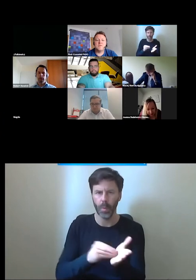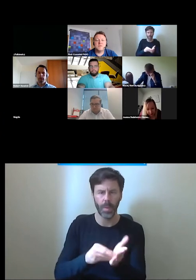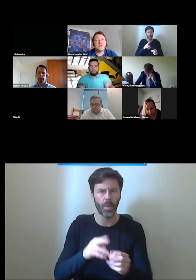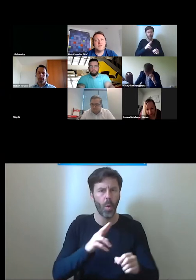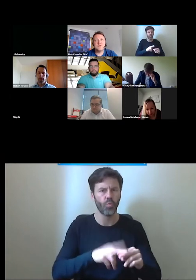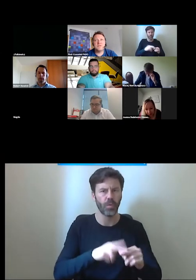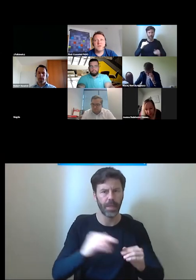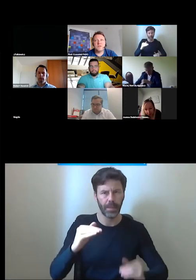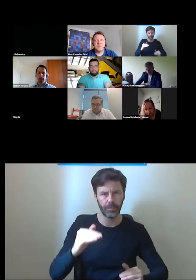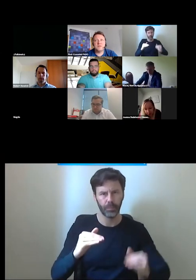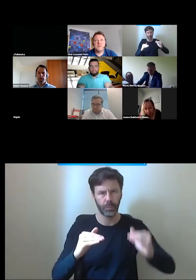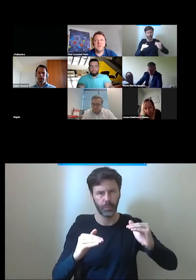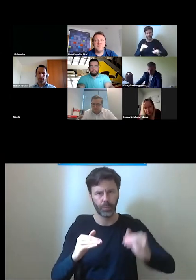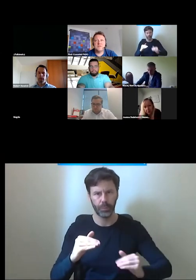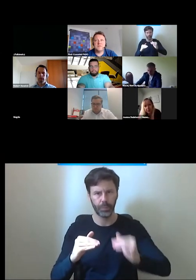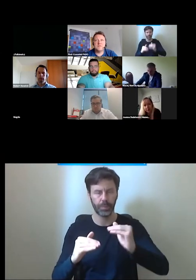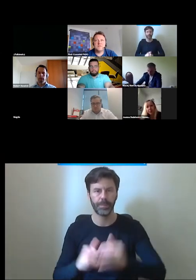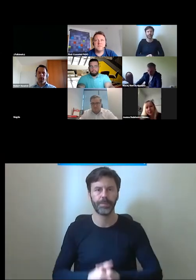rozumiem że to jest trochę taki